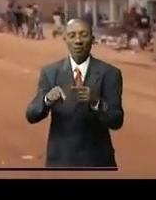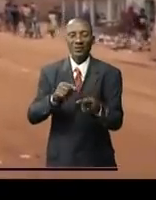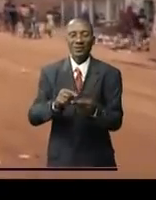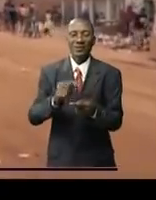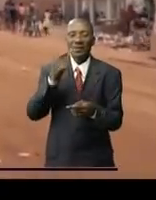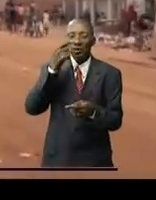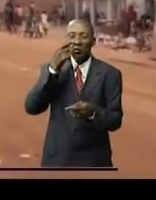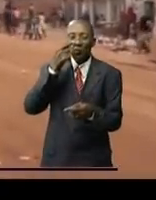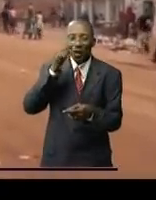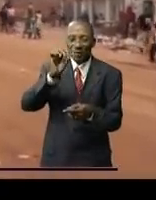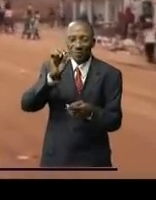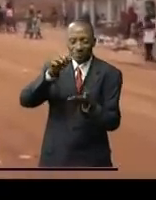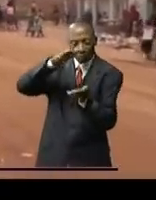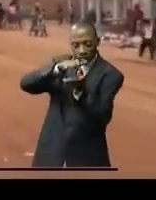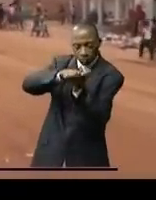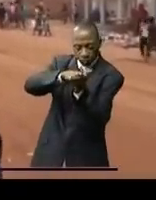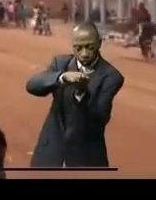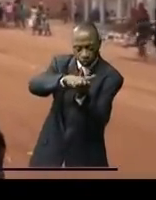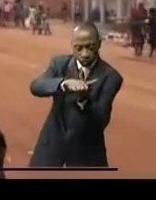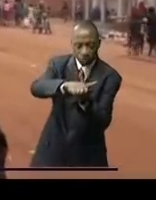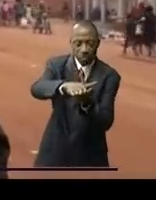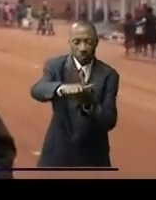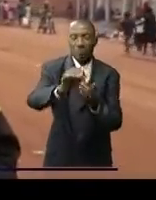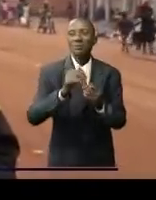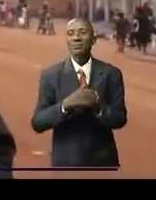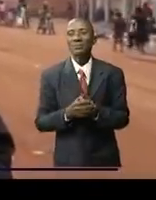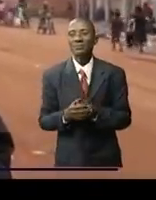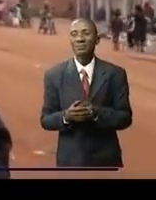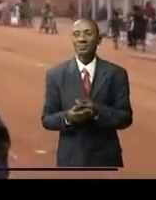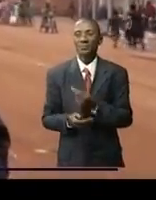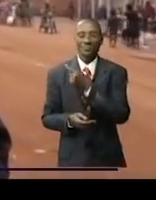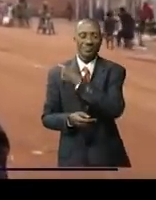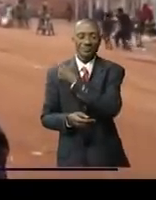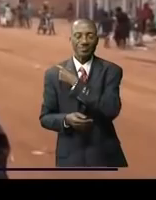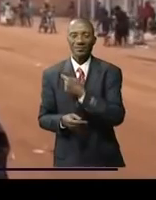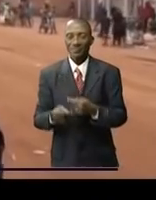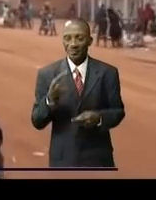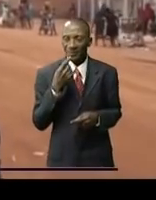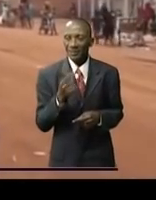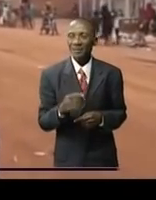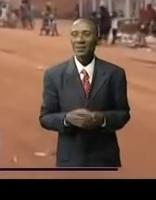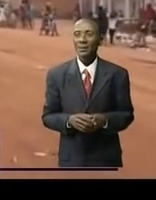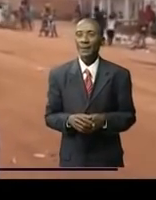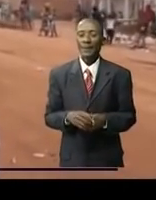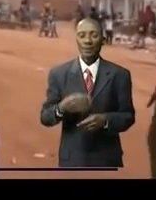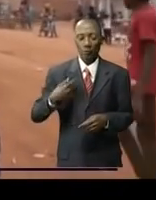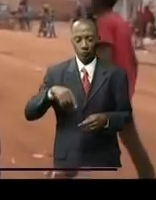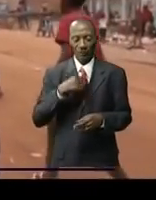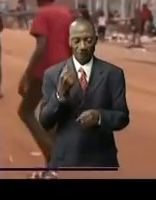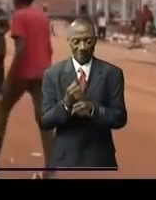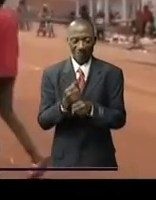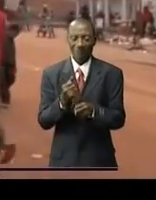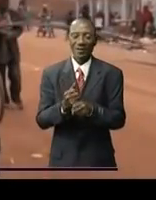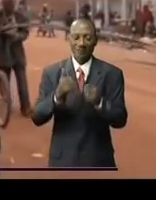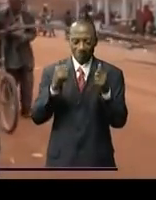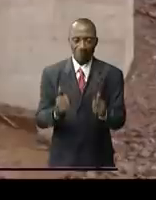base qui nous sommes en de préparer il y eu la pousse de caillasse il y a eu la latérite qui est assurée et puis après il y en a maintenant l